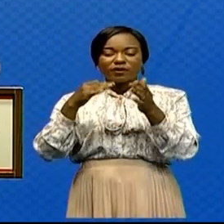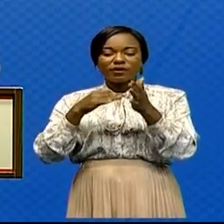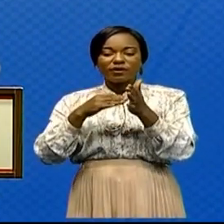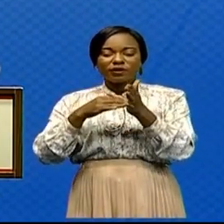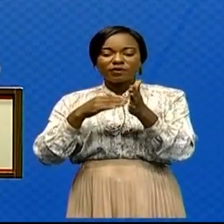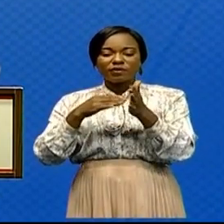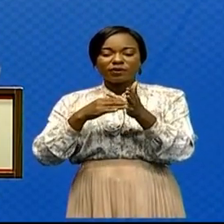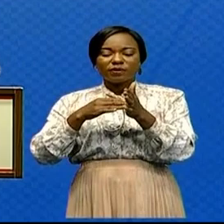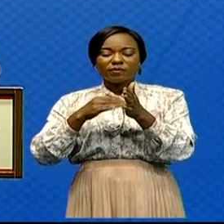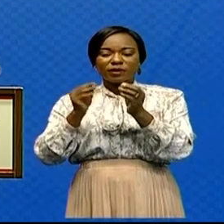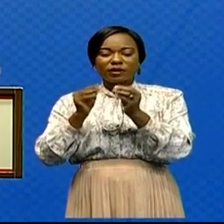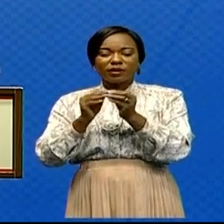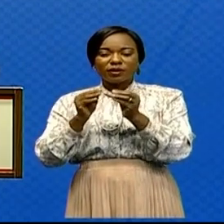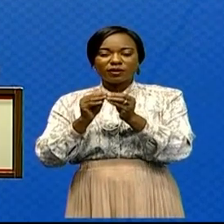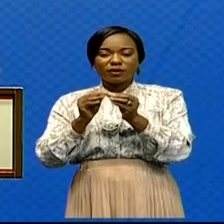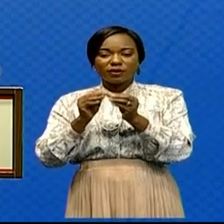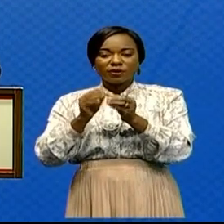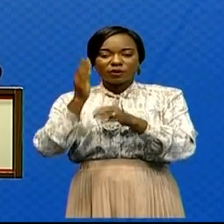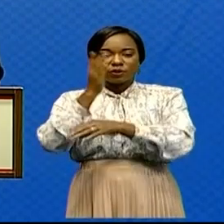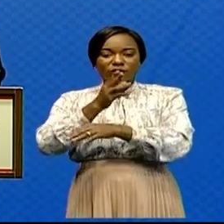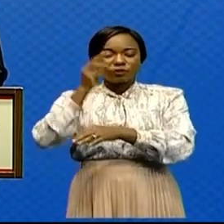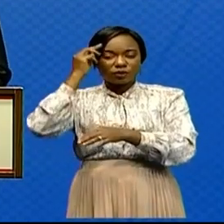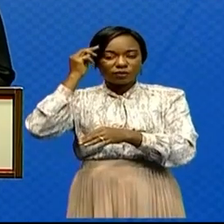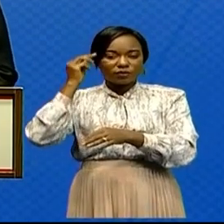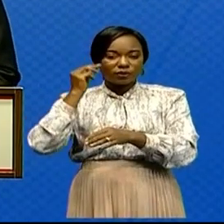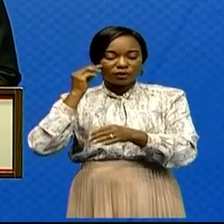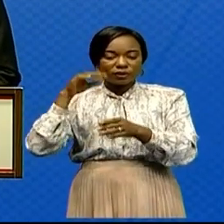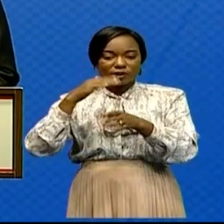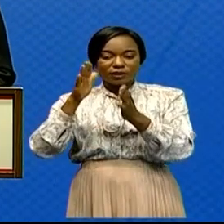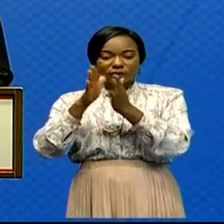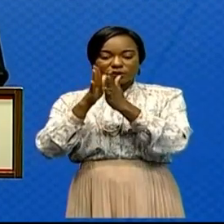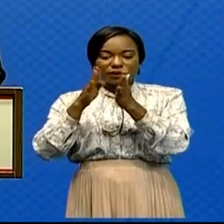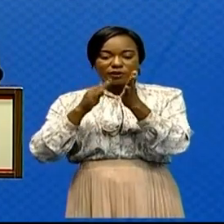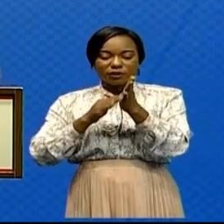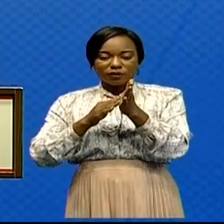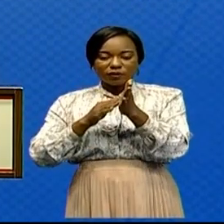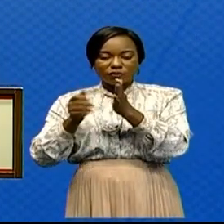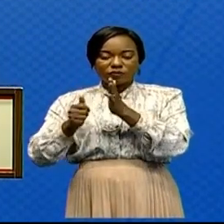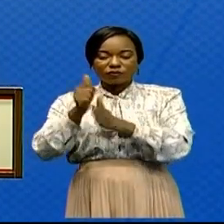réunion du Conseil de Ministres atténue le 19 novembre 2021.